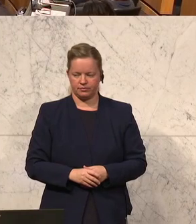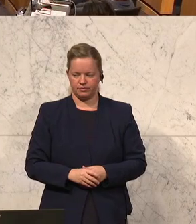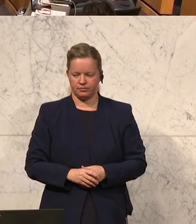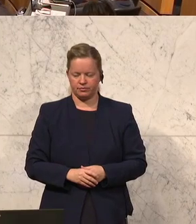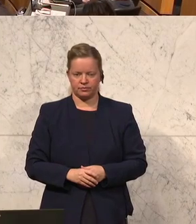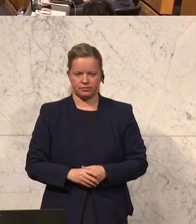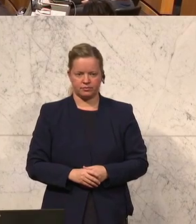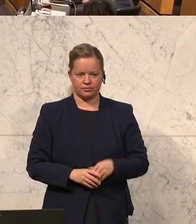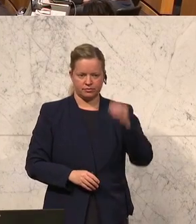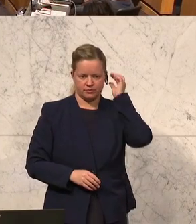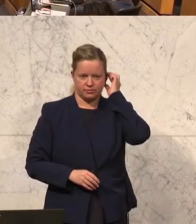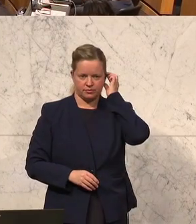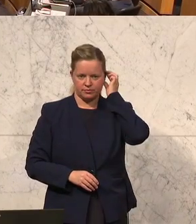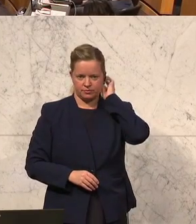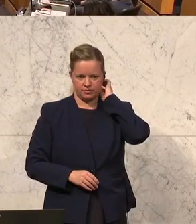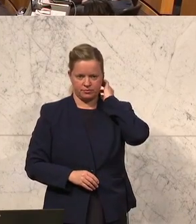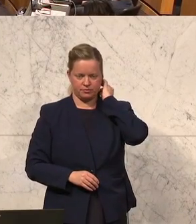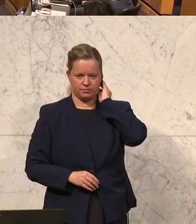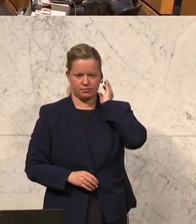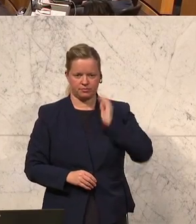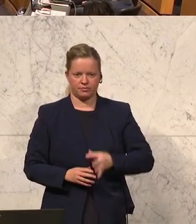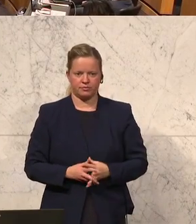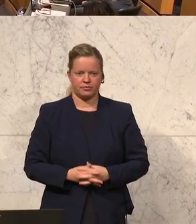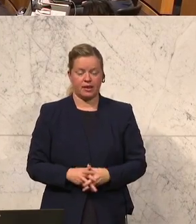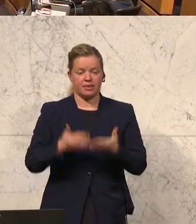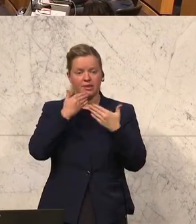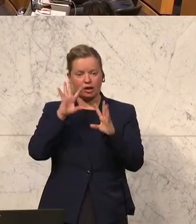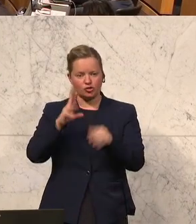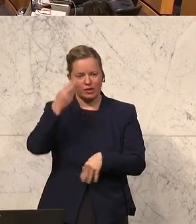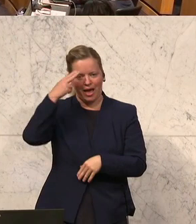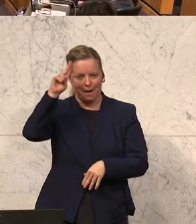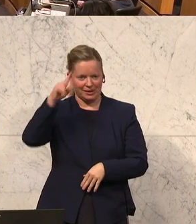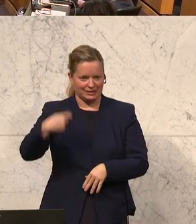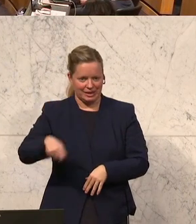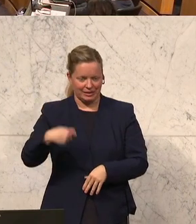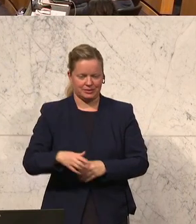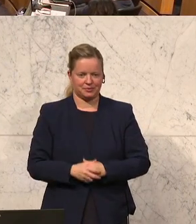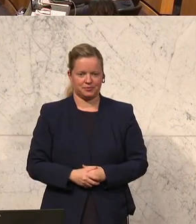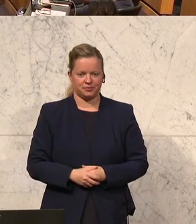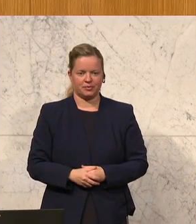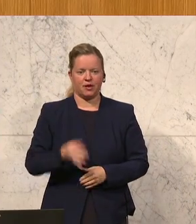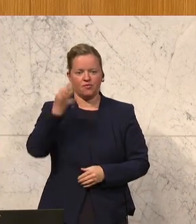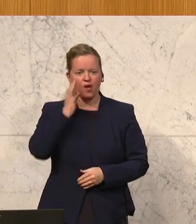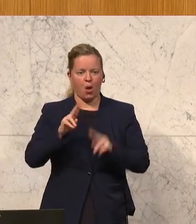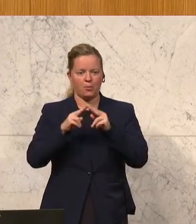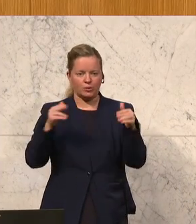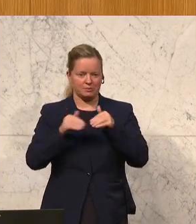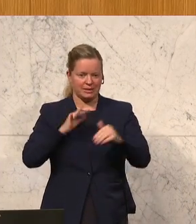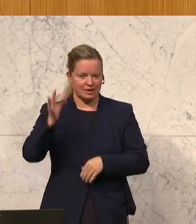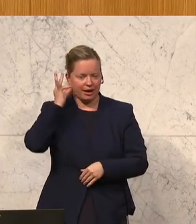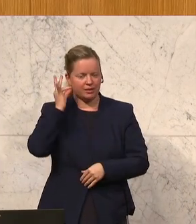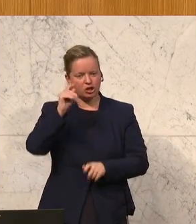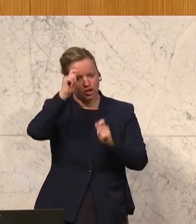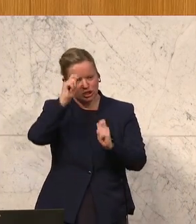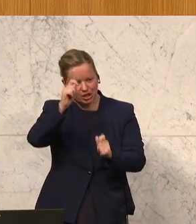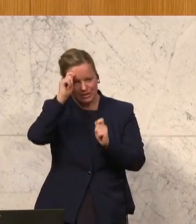Als nächstes am Wort ist Kurt Ecker von der ÖVP. Dankeschön, Herr Präsident, Frau Bundesministerin, geschätzte